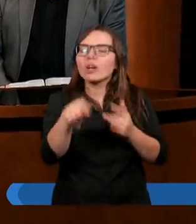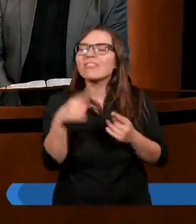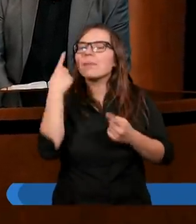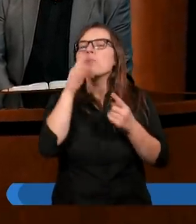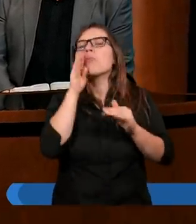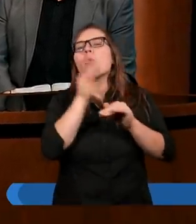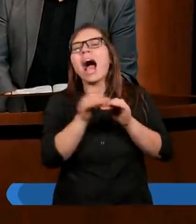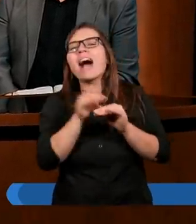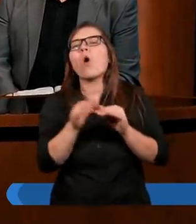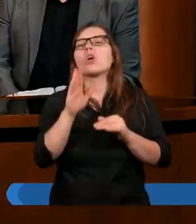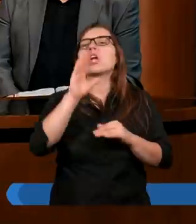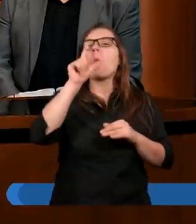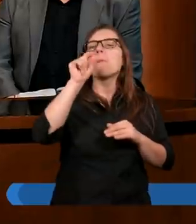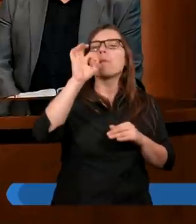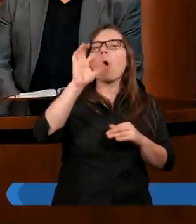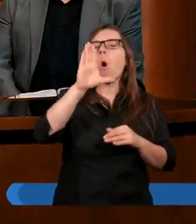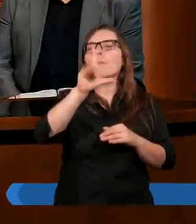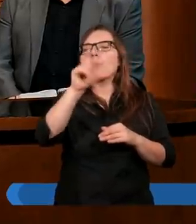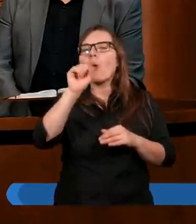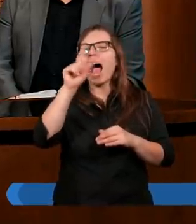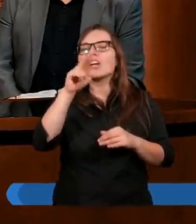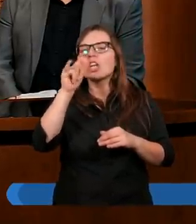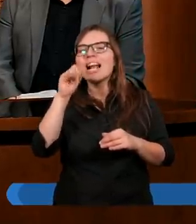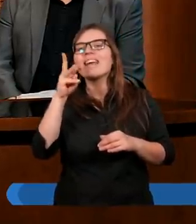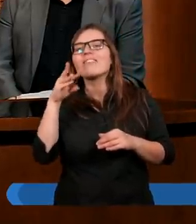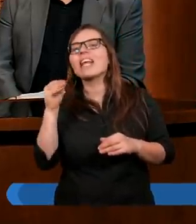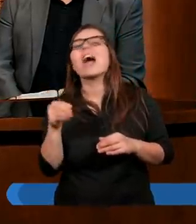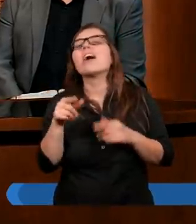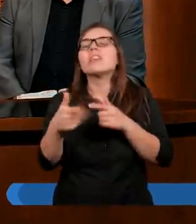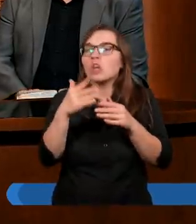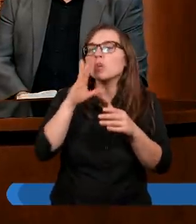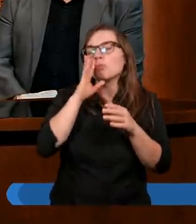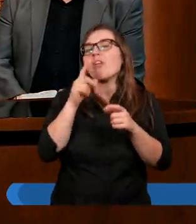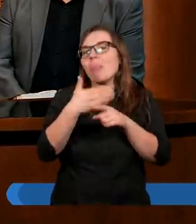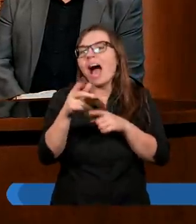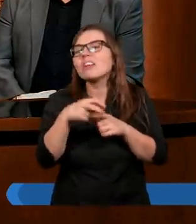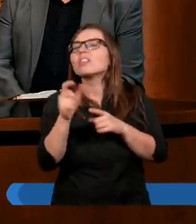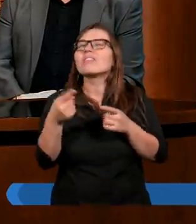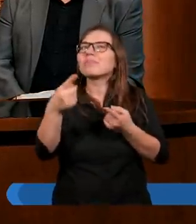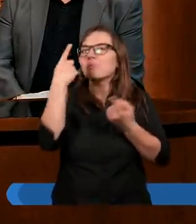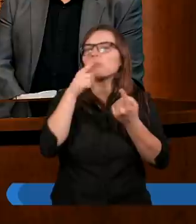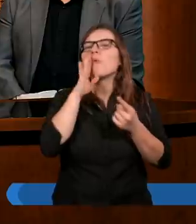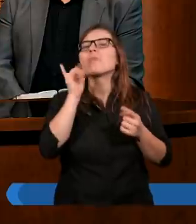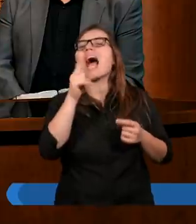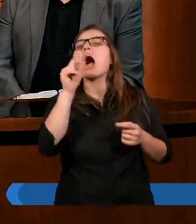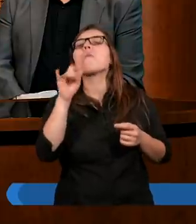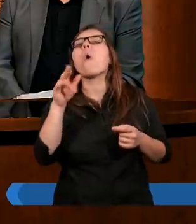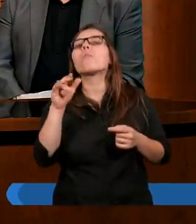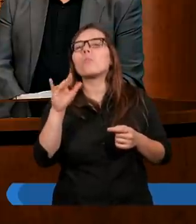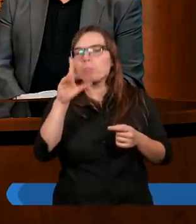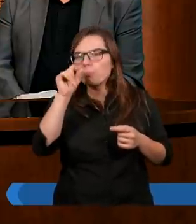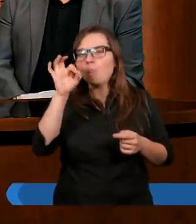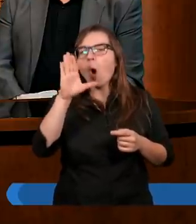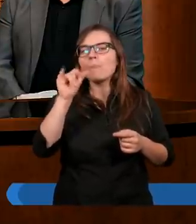przymknął oczy i mówi, nie widzę, porządku, idziemy dalej? Jak rozumiecie tą pobłażliwość bożą,